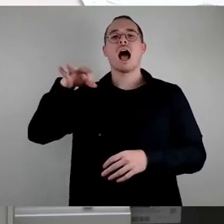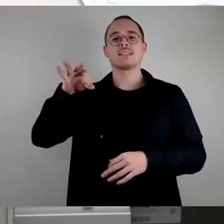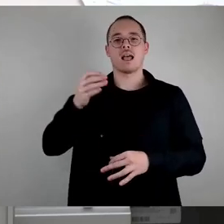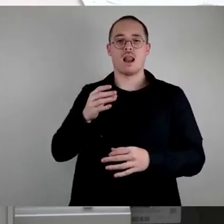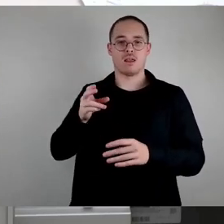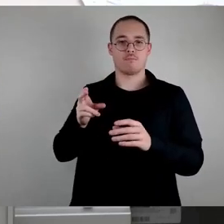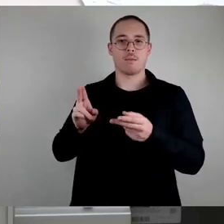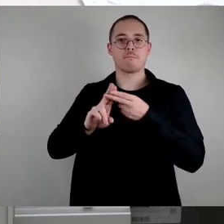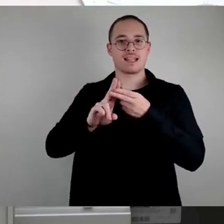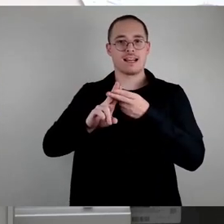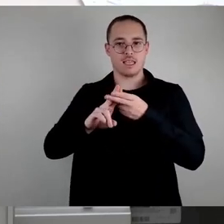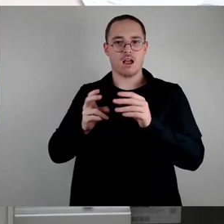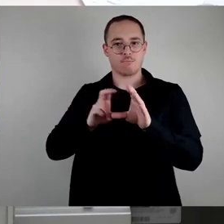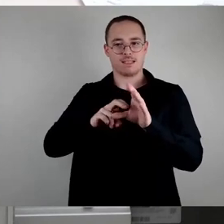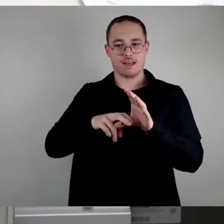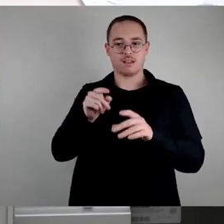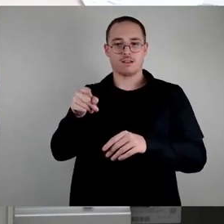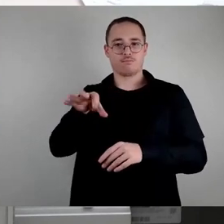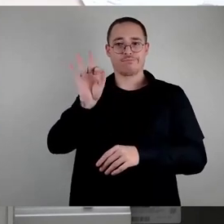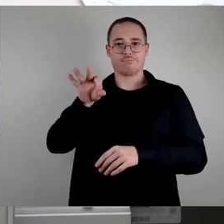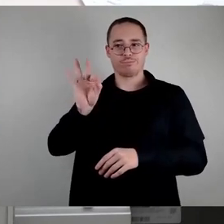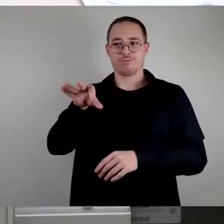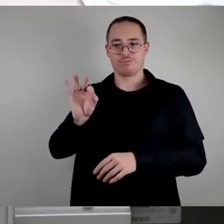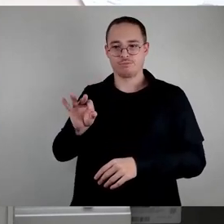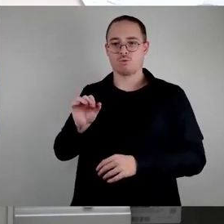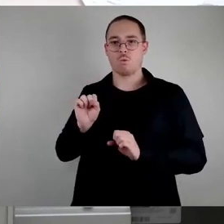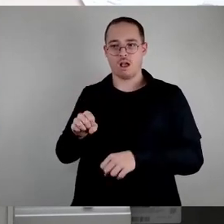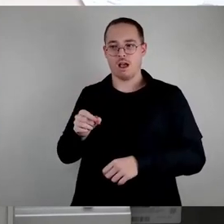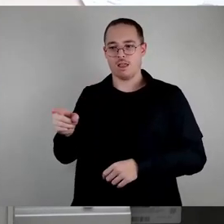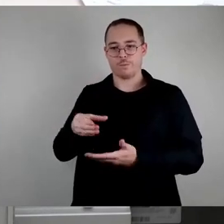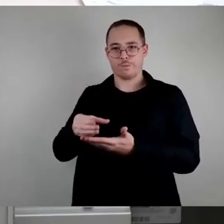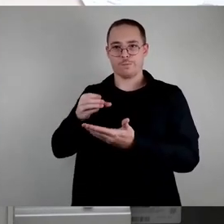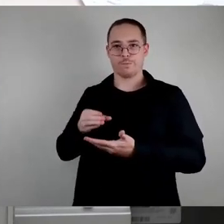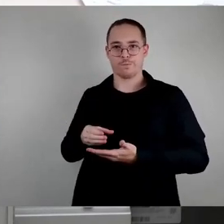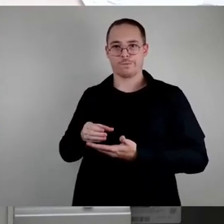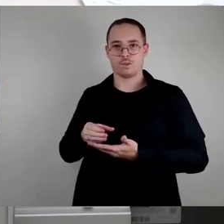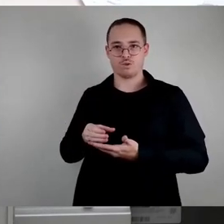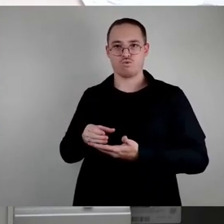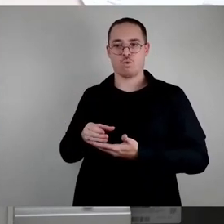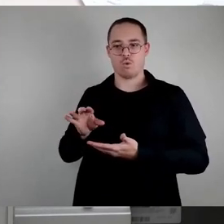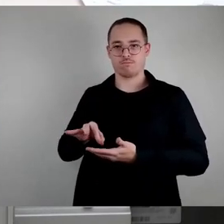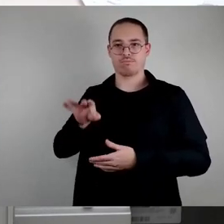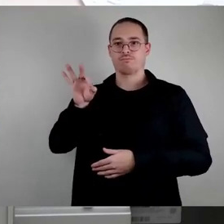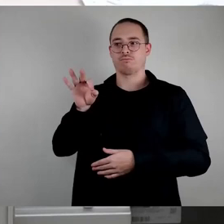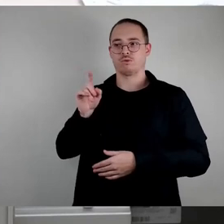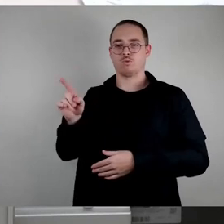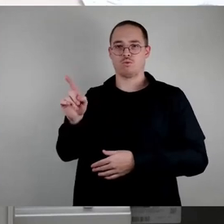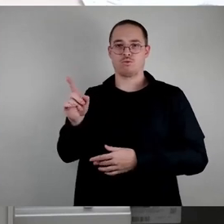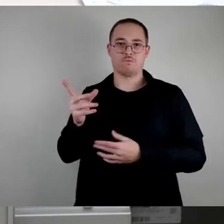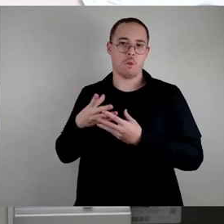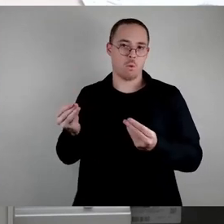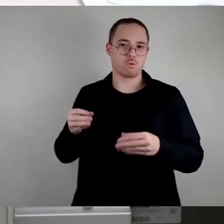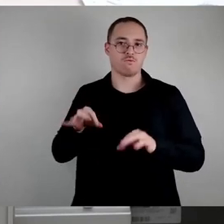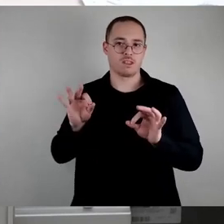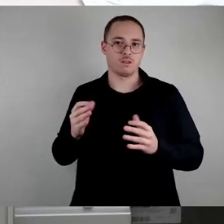Mietervereins, dass im Prinzip dort dann einer für alle beraten darf, die Probleme kommen, die Fragen sind ja ähnlich, dass dort im